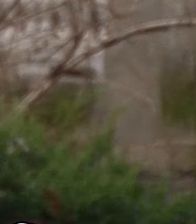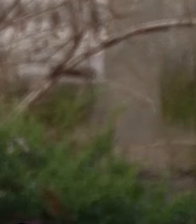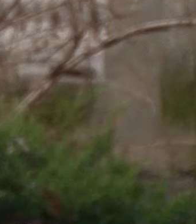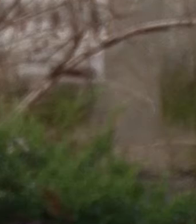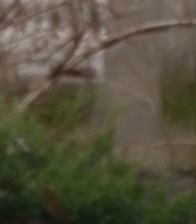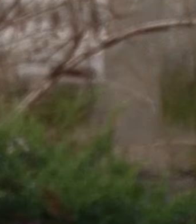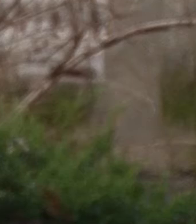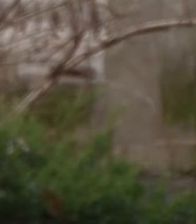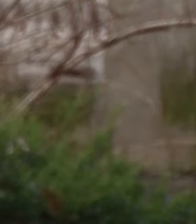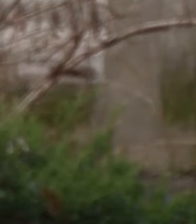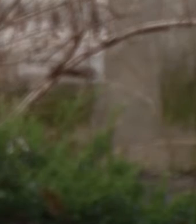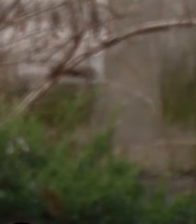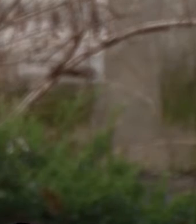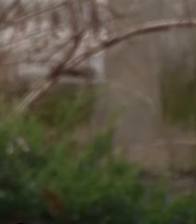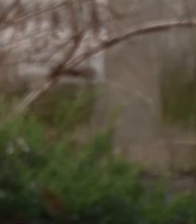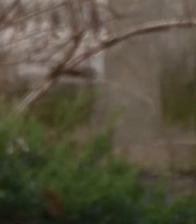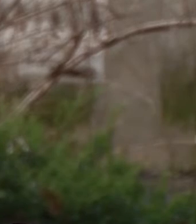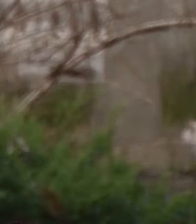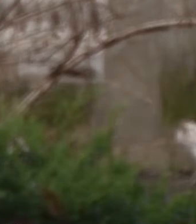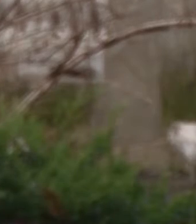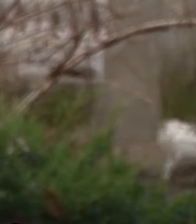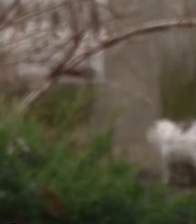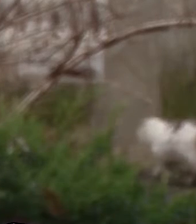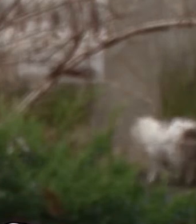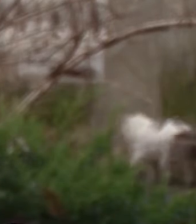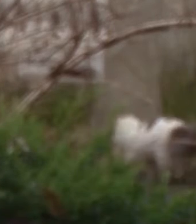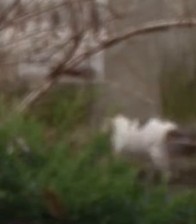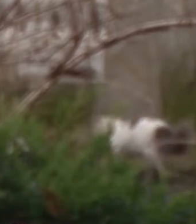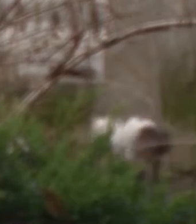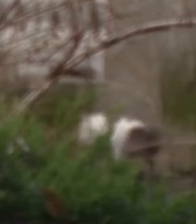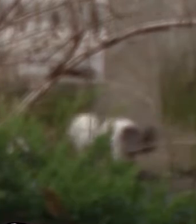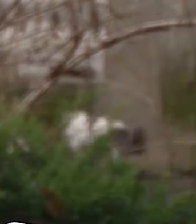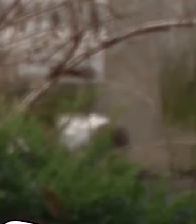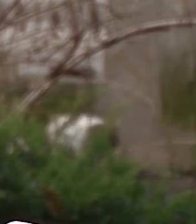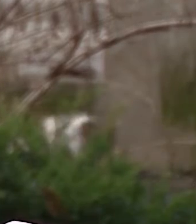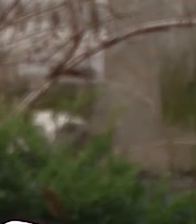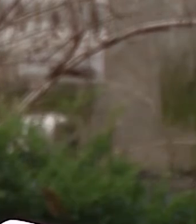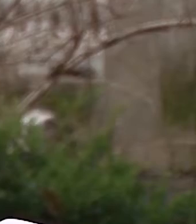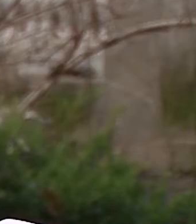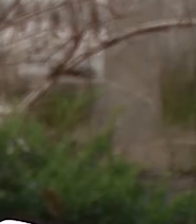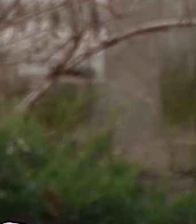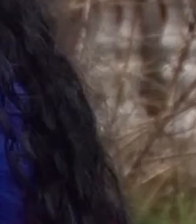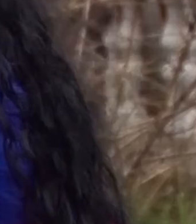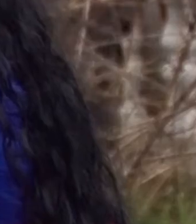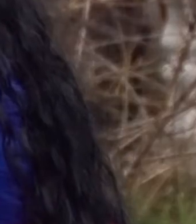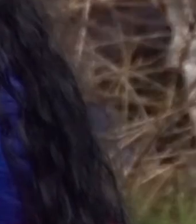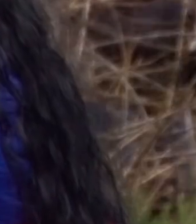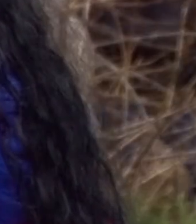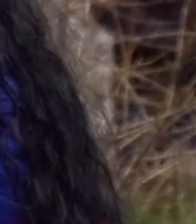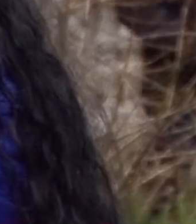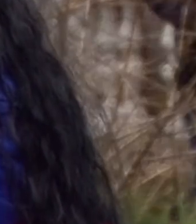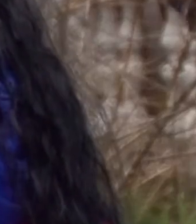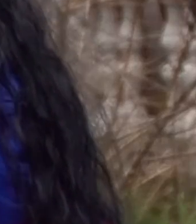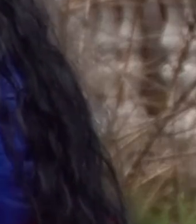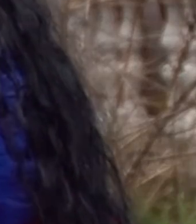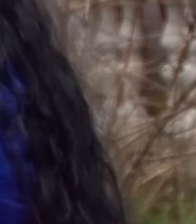Травмована під час бійки у частині Наталя Куліш перебуває у військово-медичному клінічному центрі Південного регіону. Жінка розповідає,